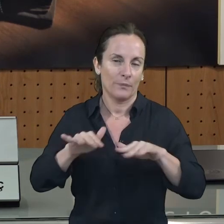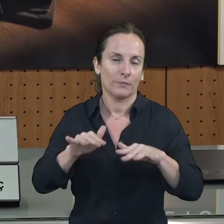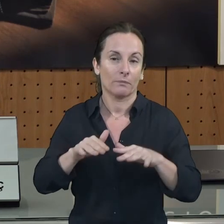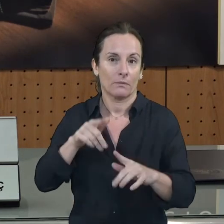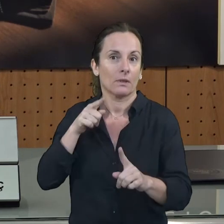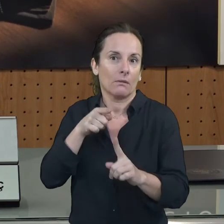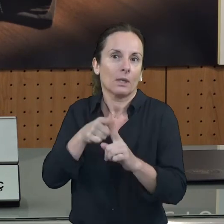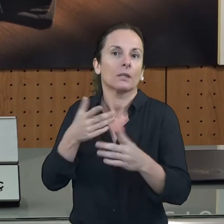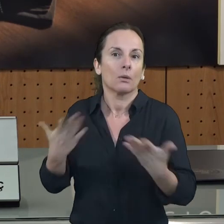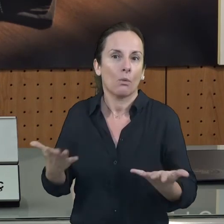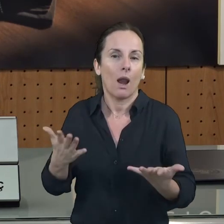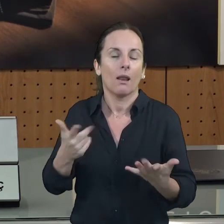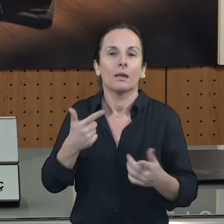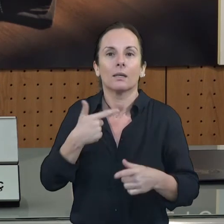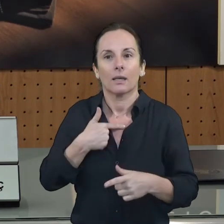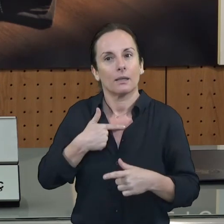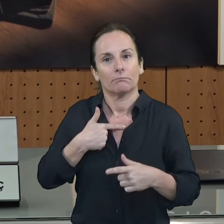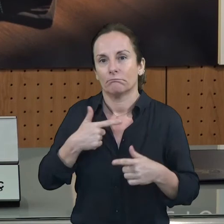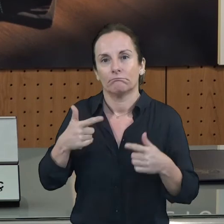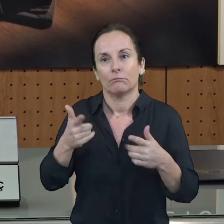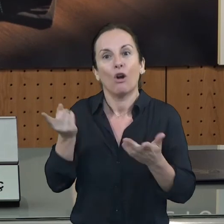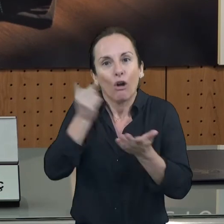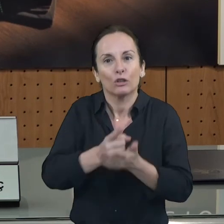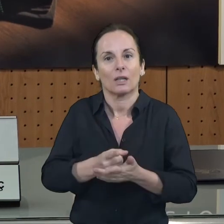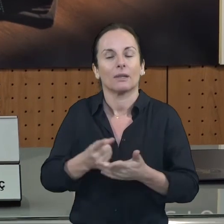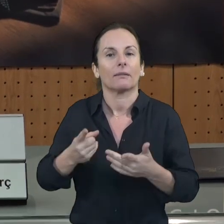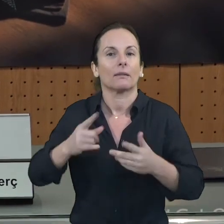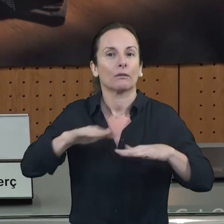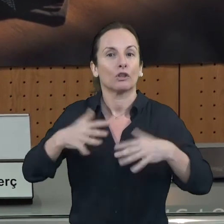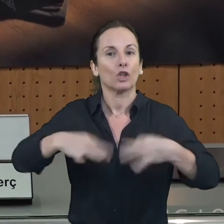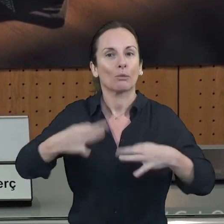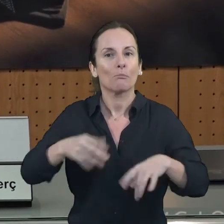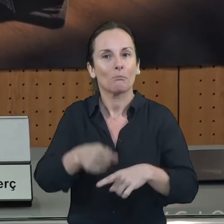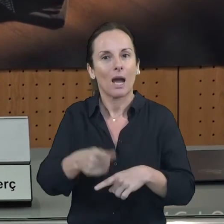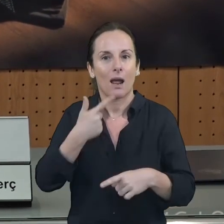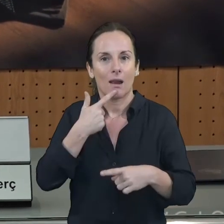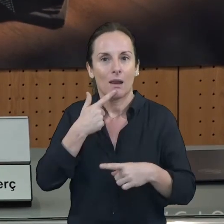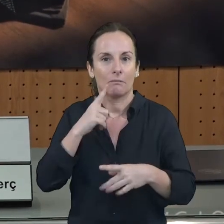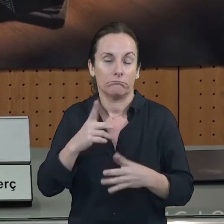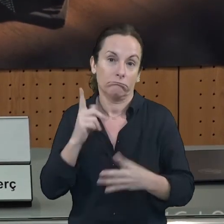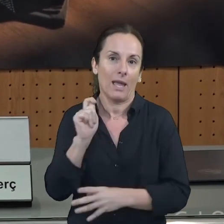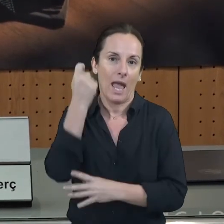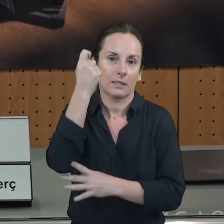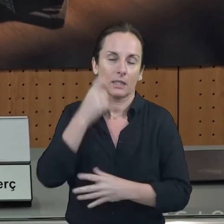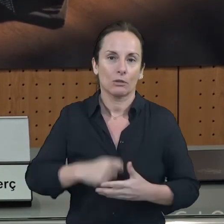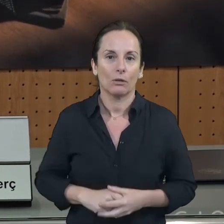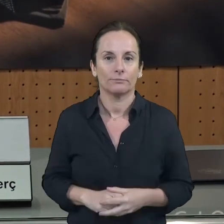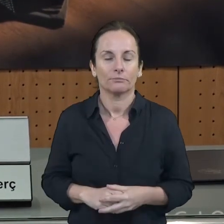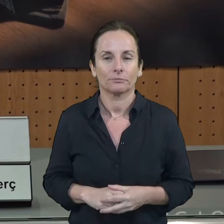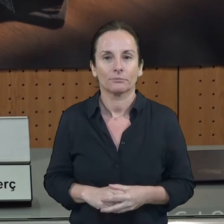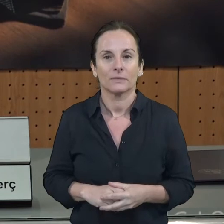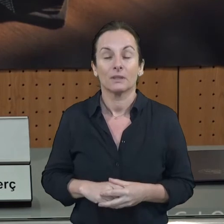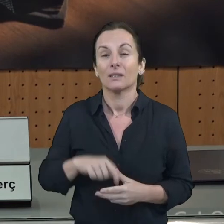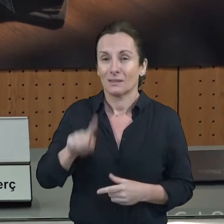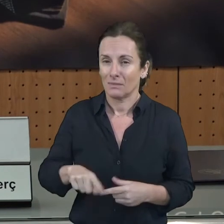'èxit d'aquesta reobertura, que també desitjar molt d'èxit a tots els empresaris i animar a tots els empresaris que ja s'han animat a fer-ho, però que també ho facin, ho puguin fer també de forma